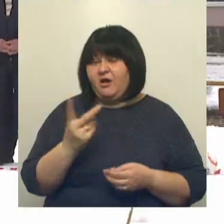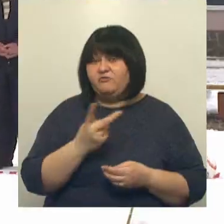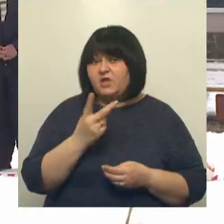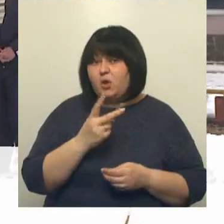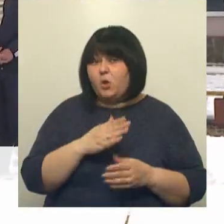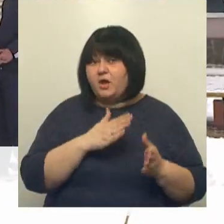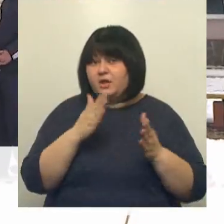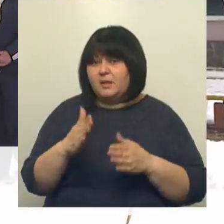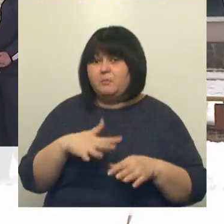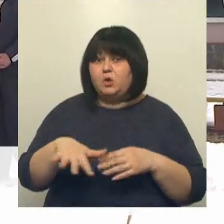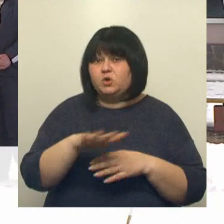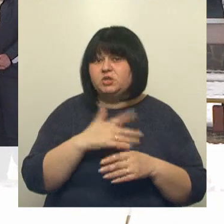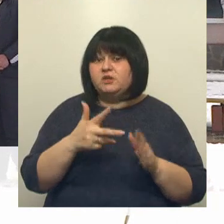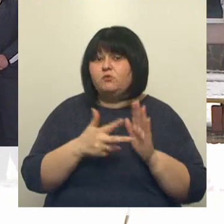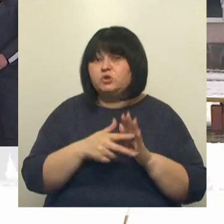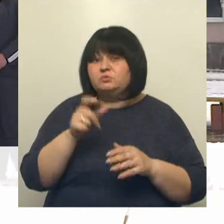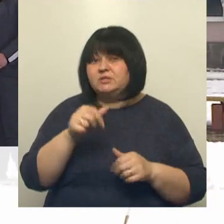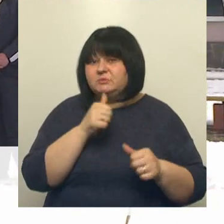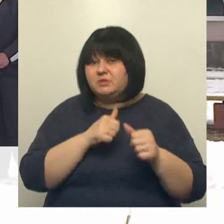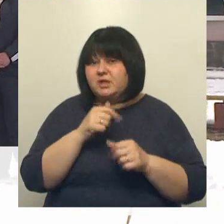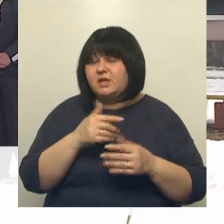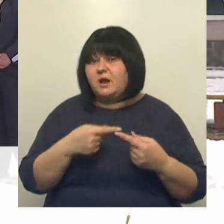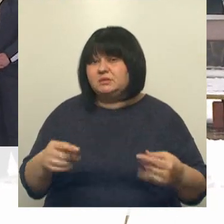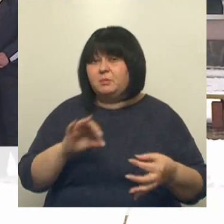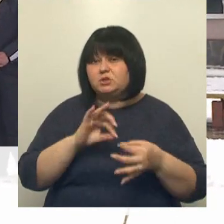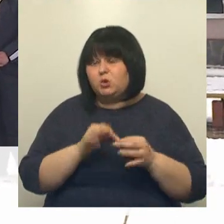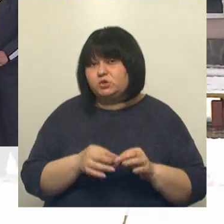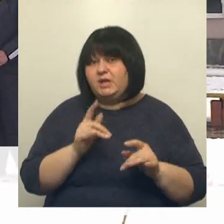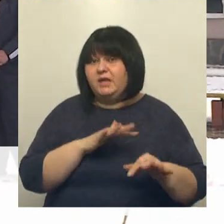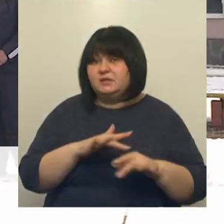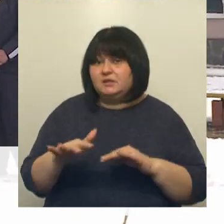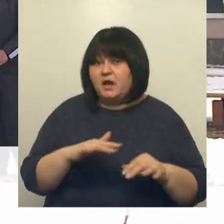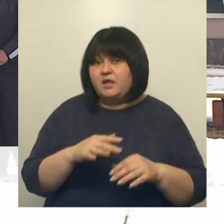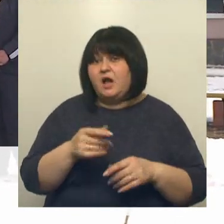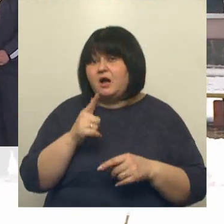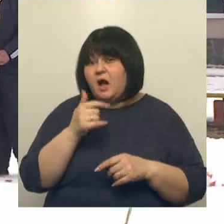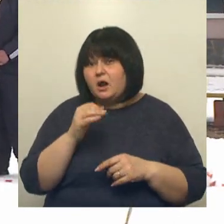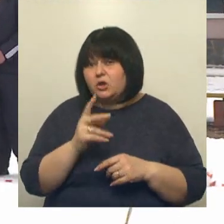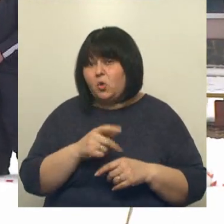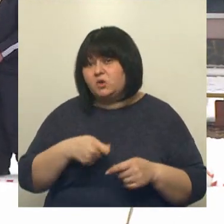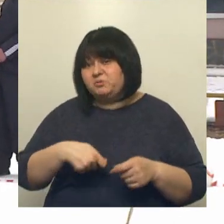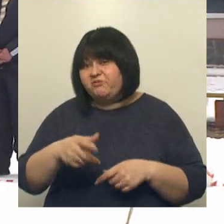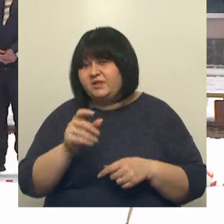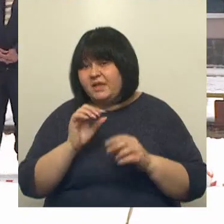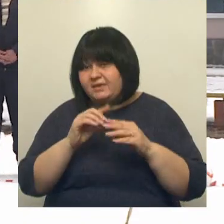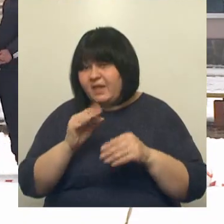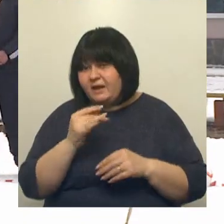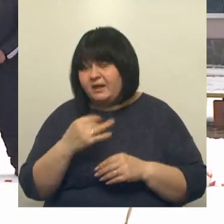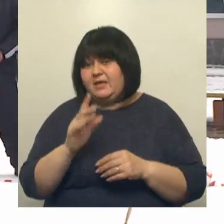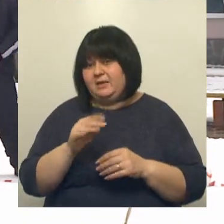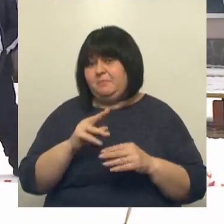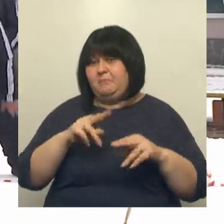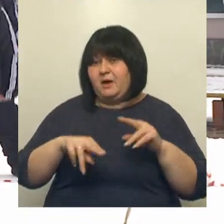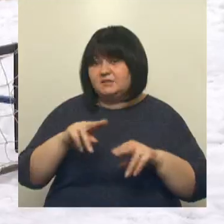спартакиады – площадка, где 8 испытаний разных по сложности и динамике. Традиционный русский городок, сбивание кеглей, собирание пазлов. Каждая